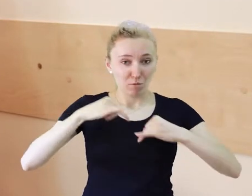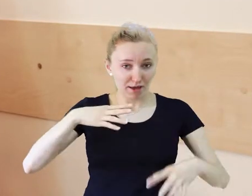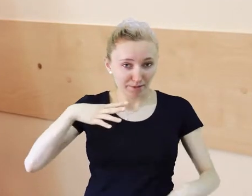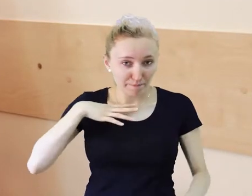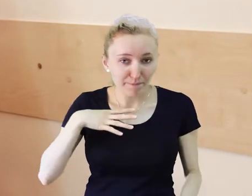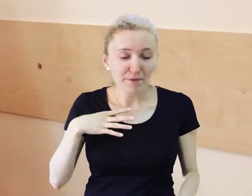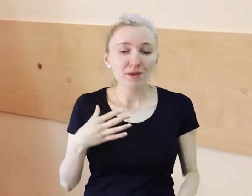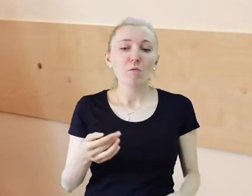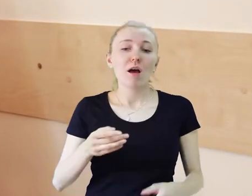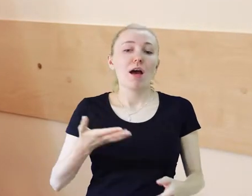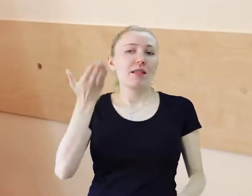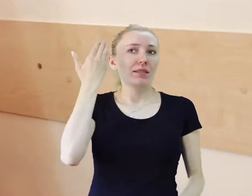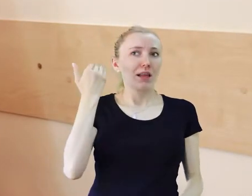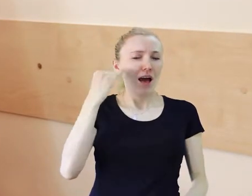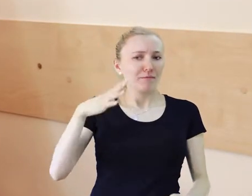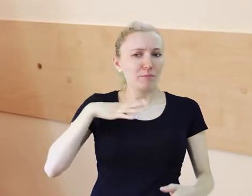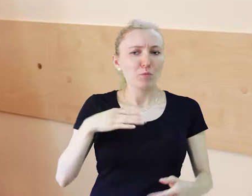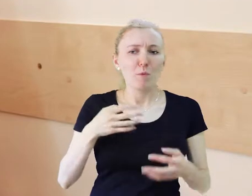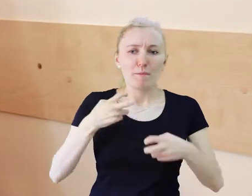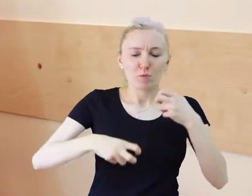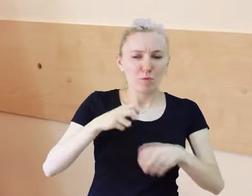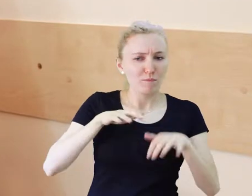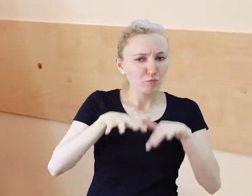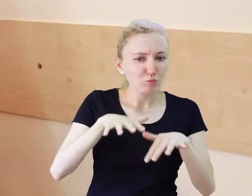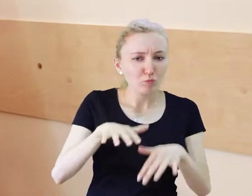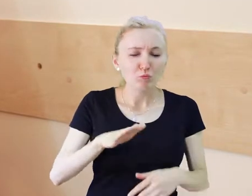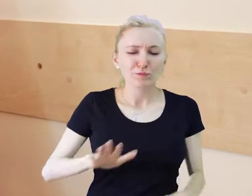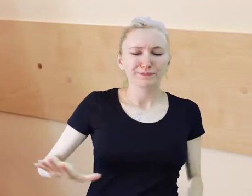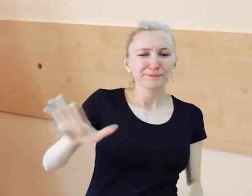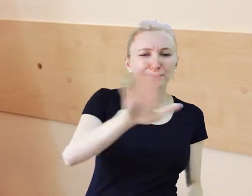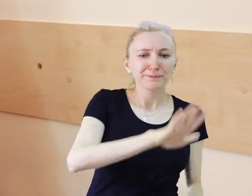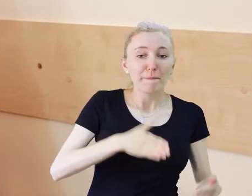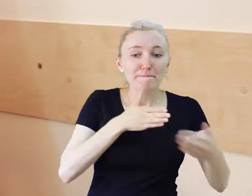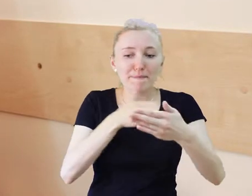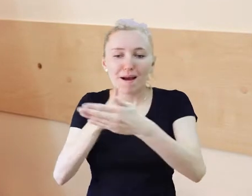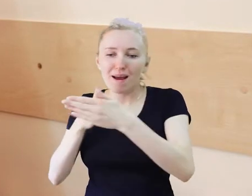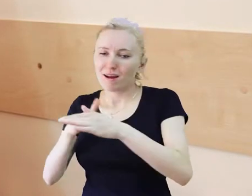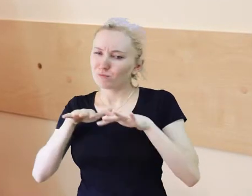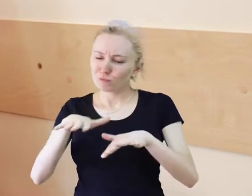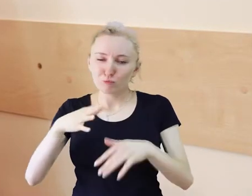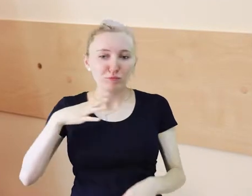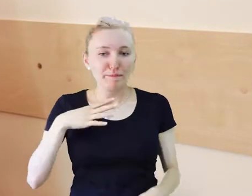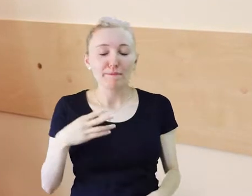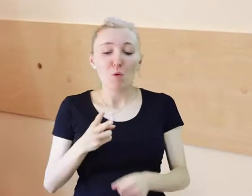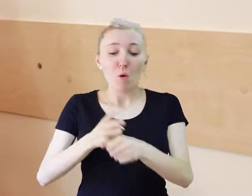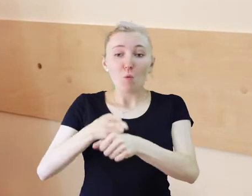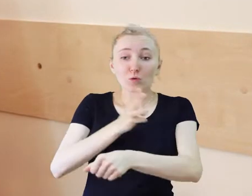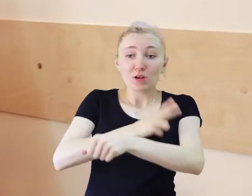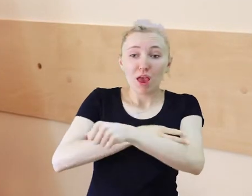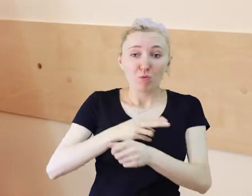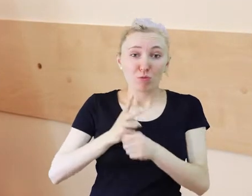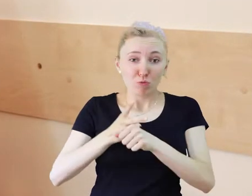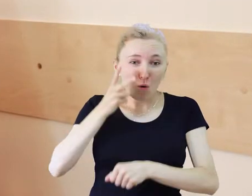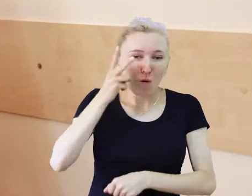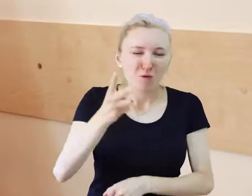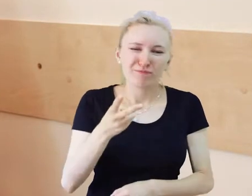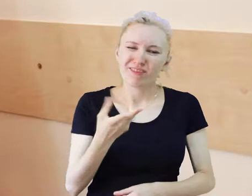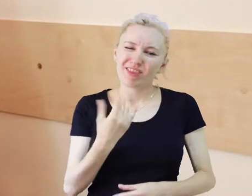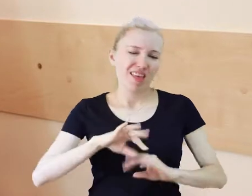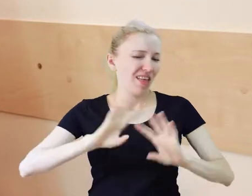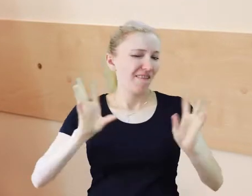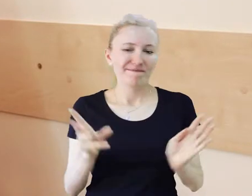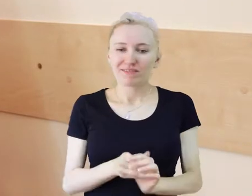dołożycielem lubelskiego długów. Od początku, w Władzach.